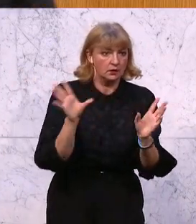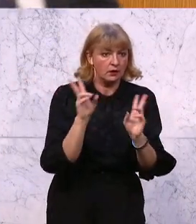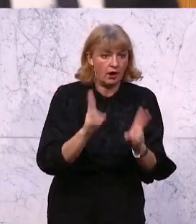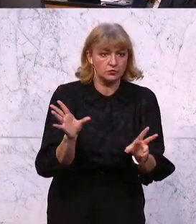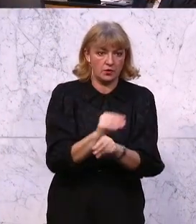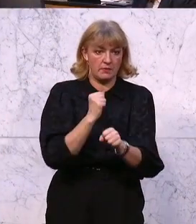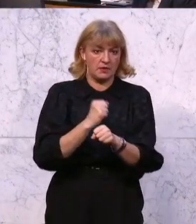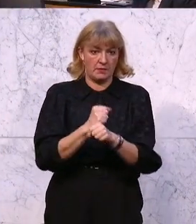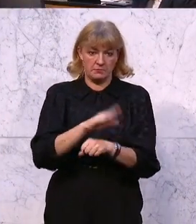Dankeschön.